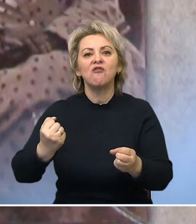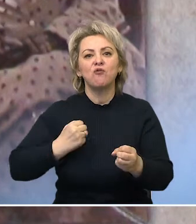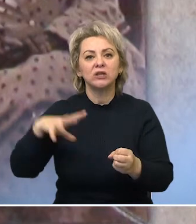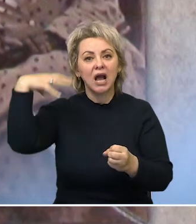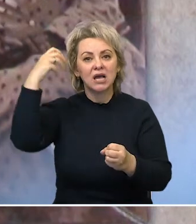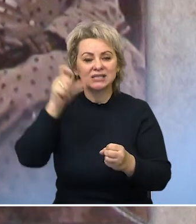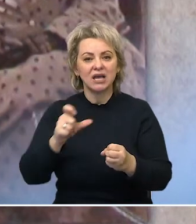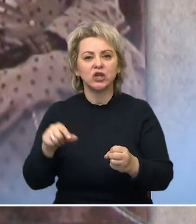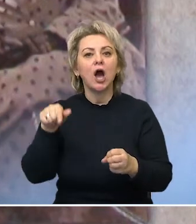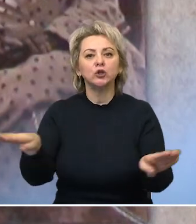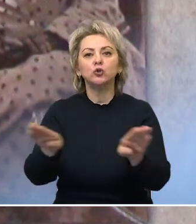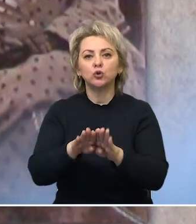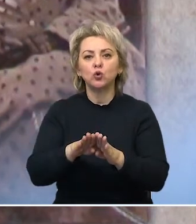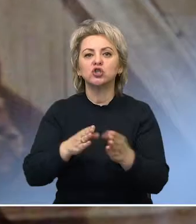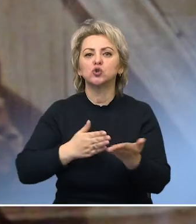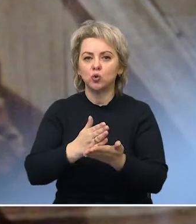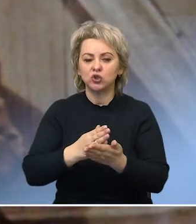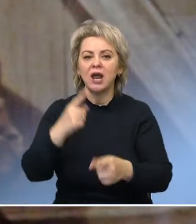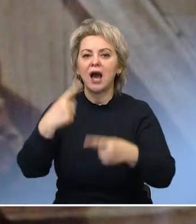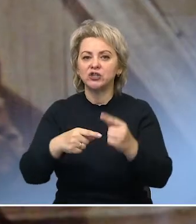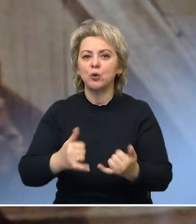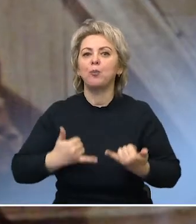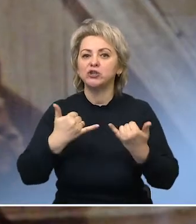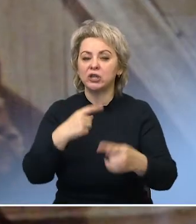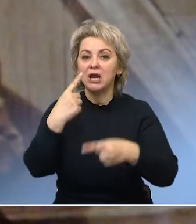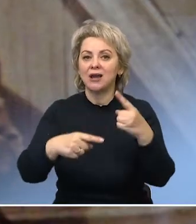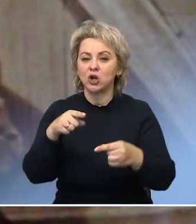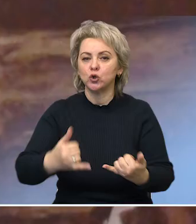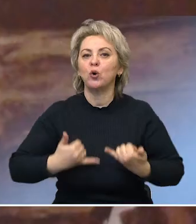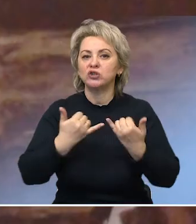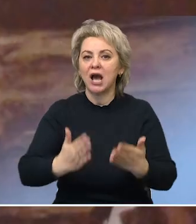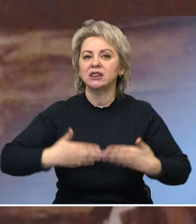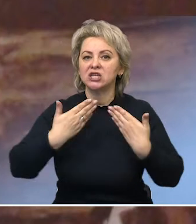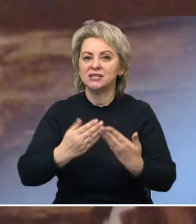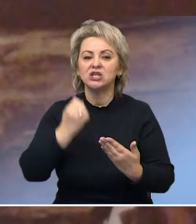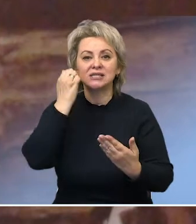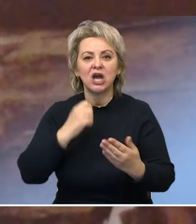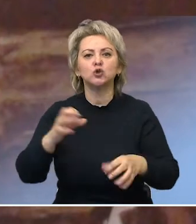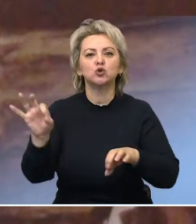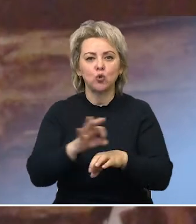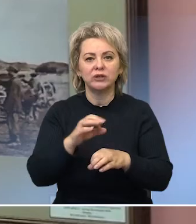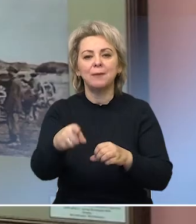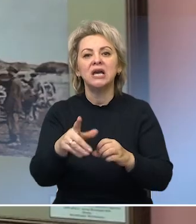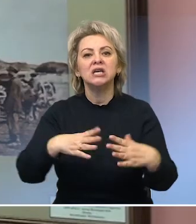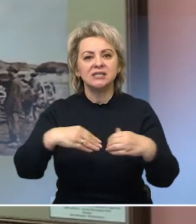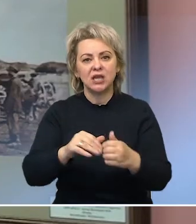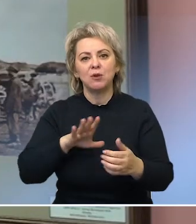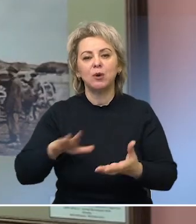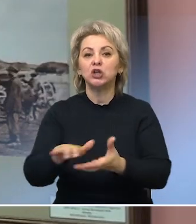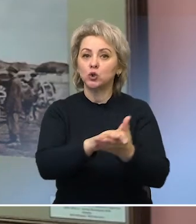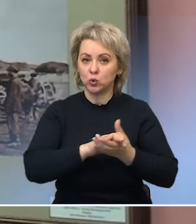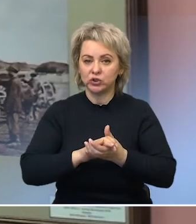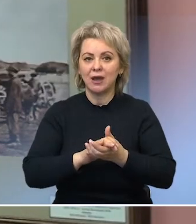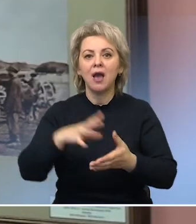верно служили отечеству, почитали родителей, уважительно относились к старикам, женам. И семьи у них были крепкие. Казачки,